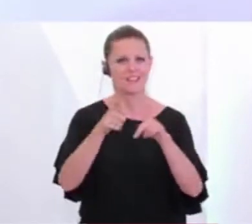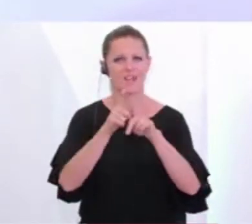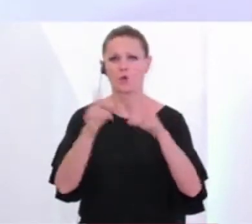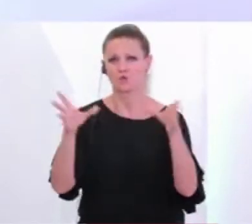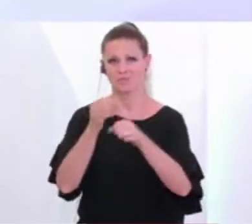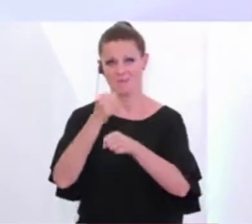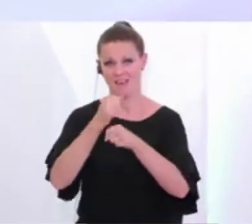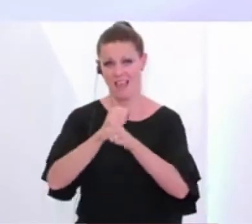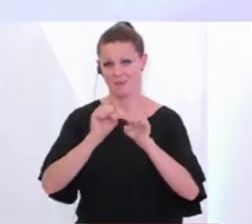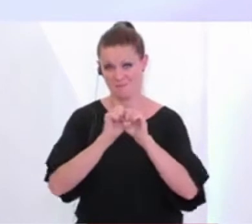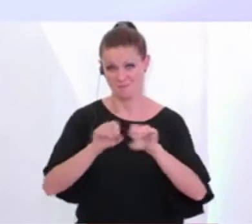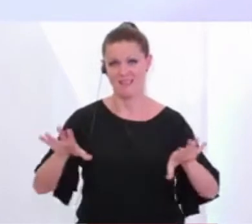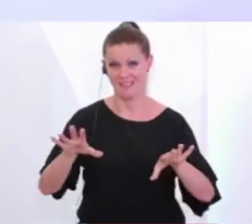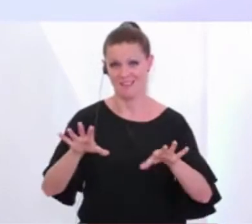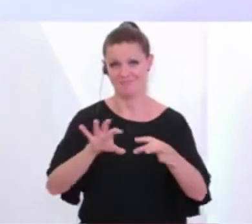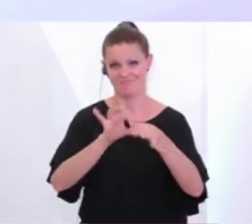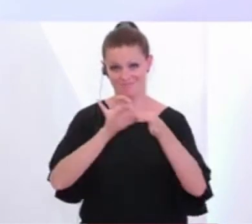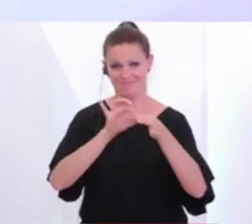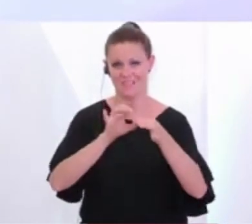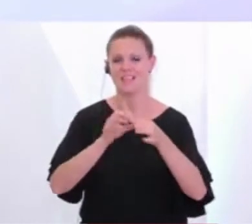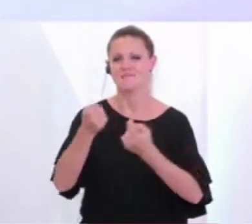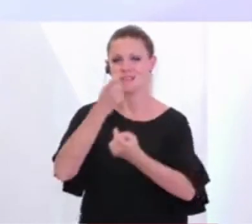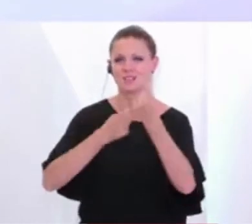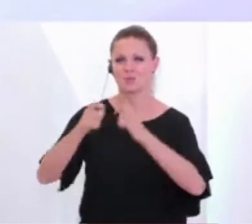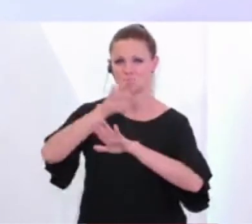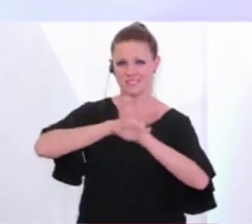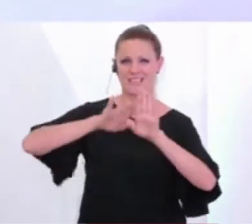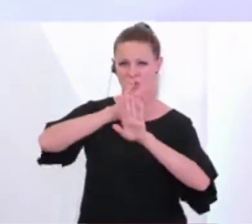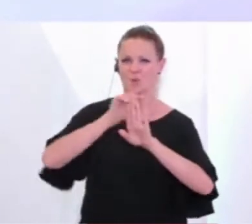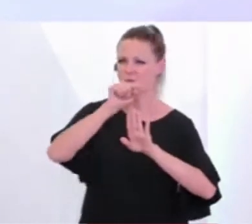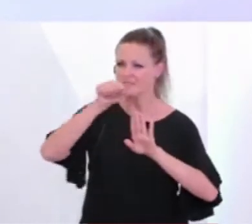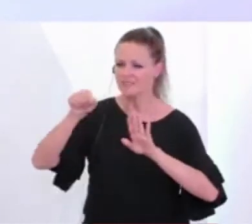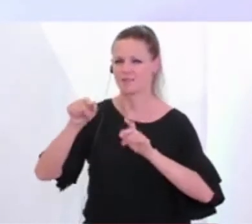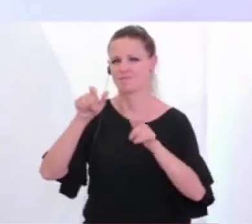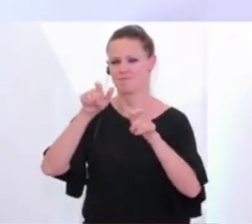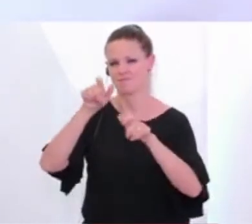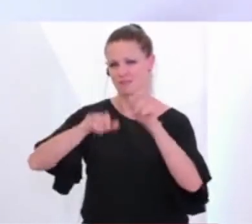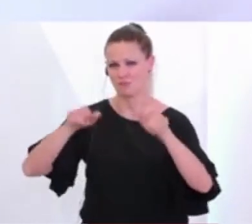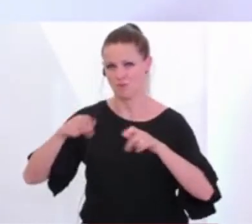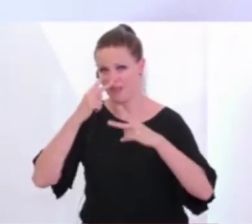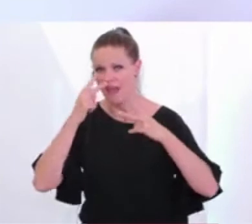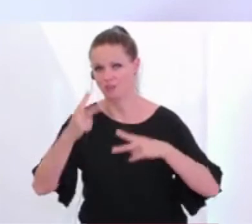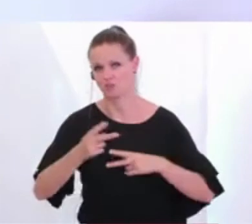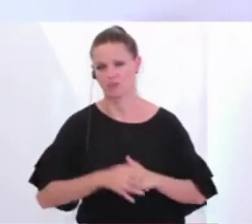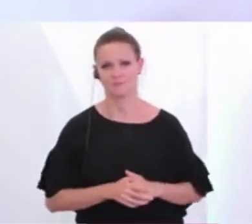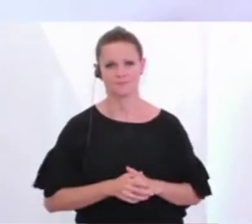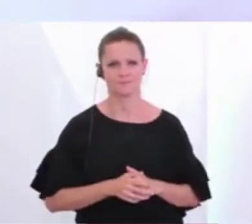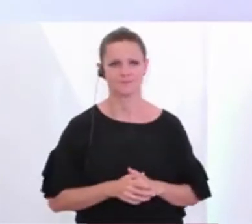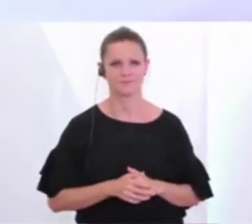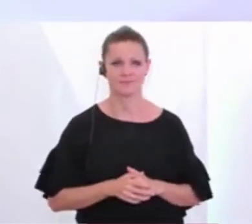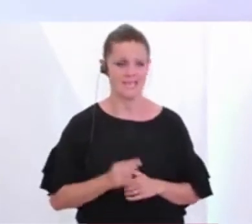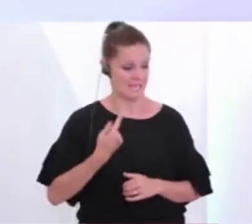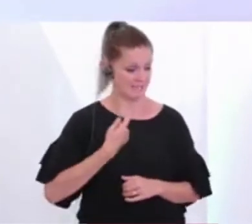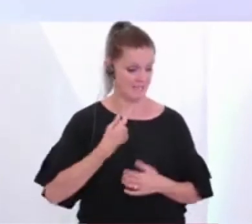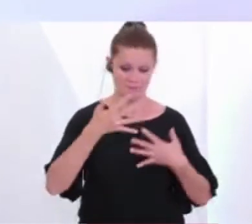Medien, die speziell von Menschen mit Migrationshintergrund konsumiert werden. Mein abschließender Appell richtet sich auch als